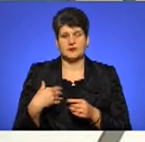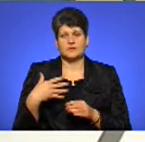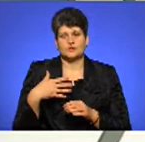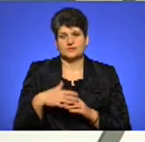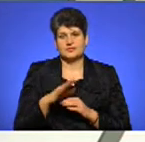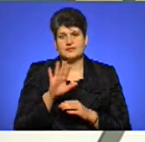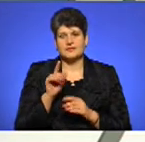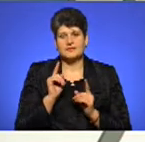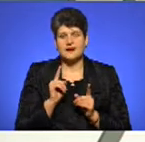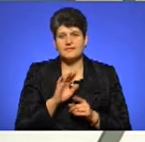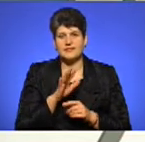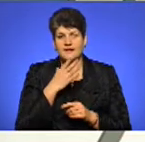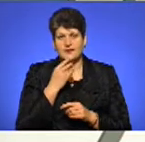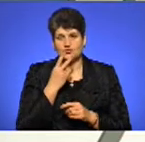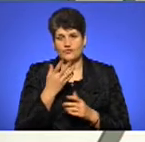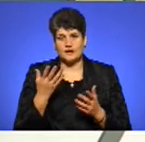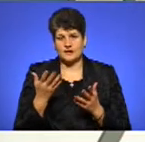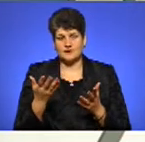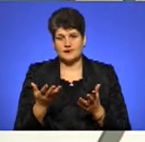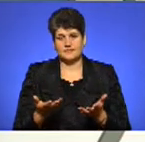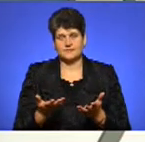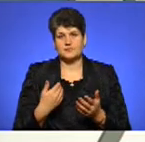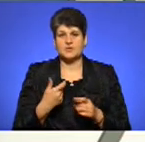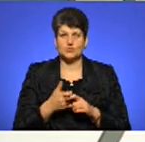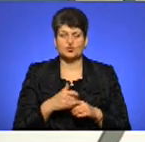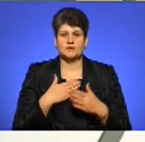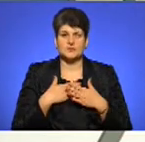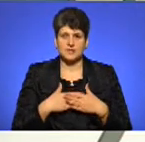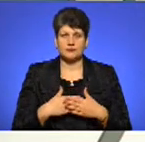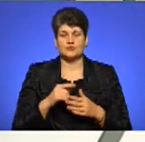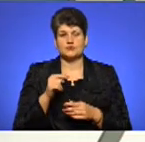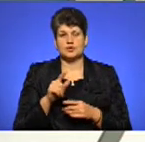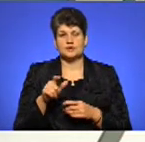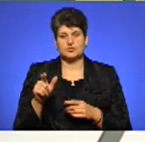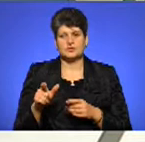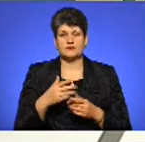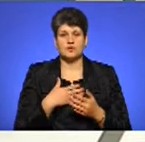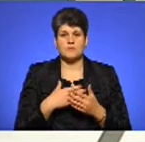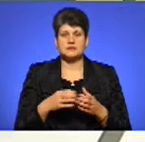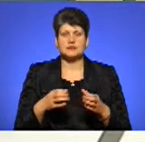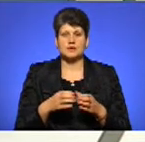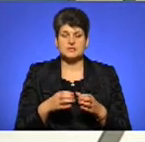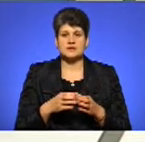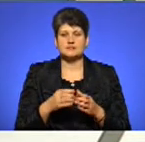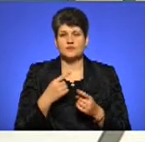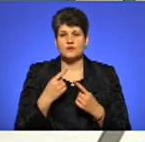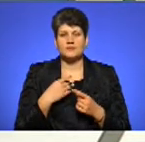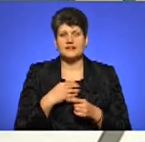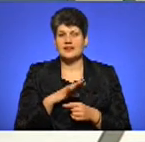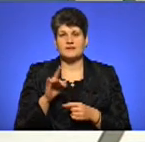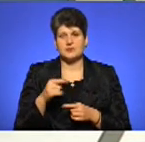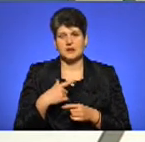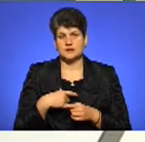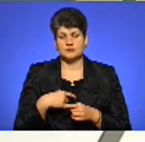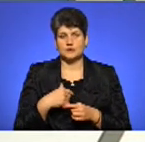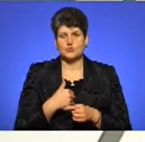виглядає, але мені дуже приємно, що ті люди, які в цій громадській організації, вони це і признають, що ми не вимагали для себе.